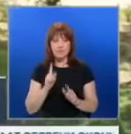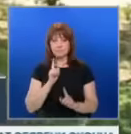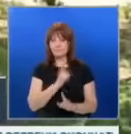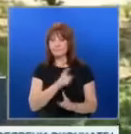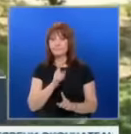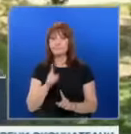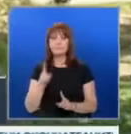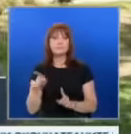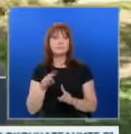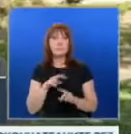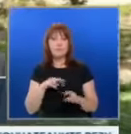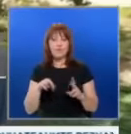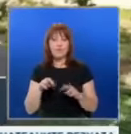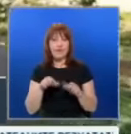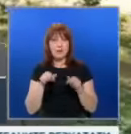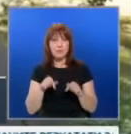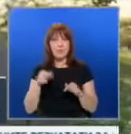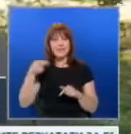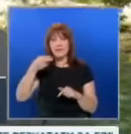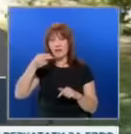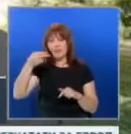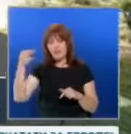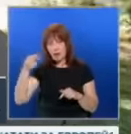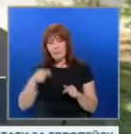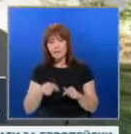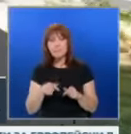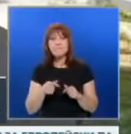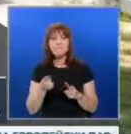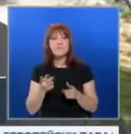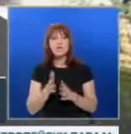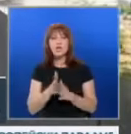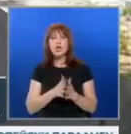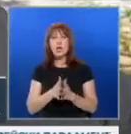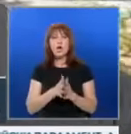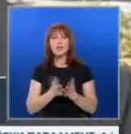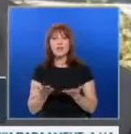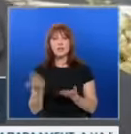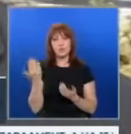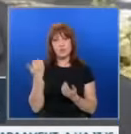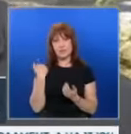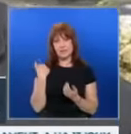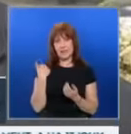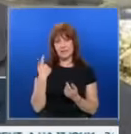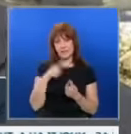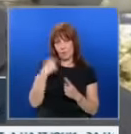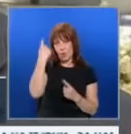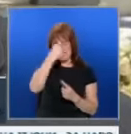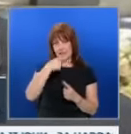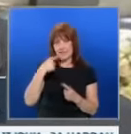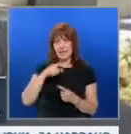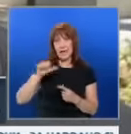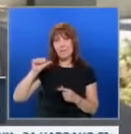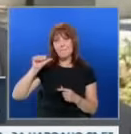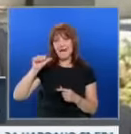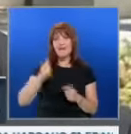проверки. Сега по тази фирма и по хората, които стоят и като лица на тази партия,